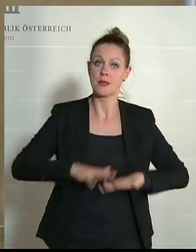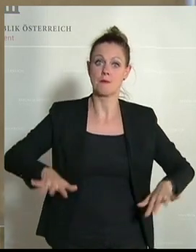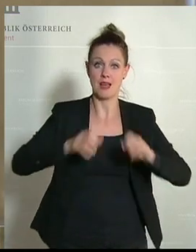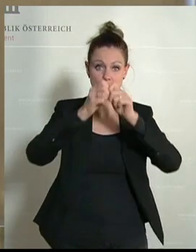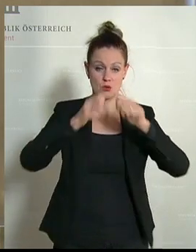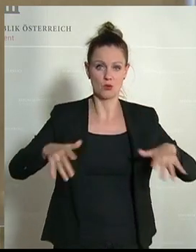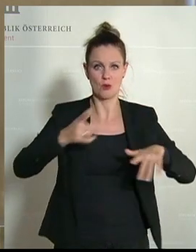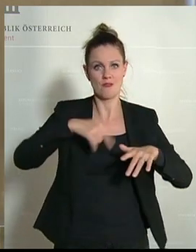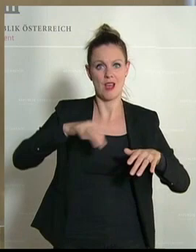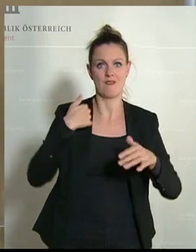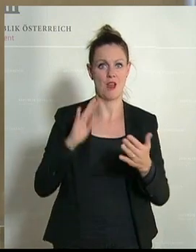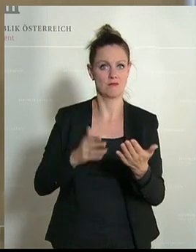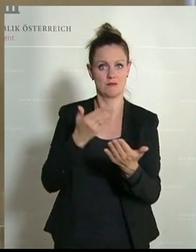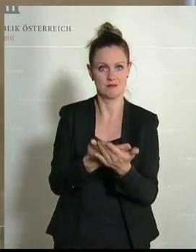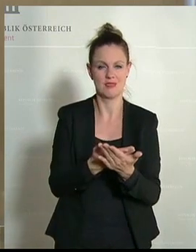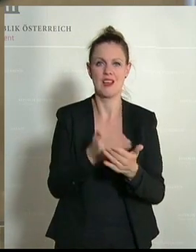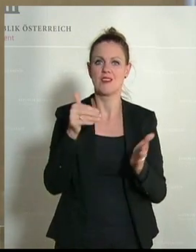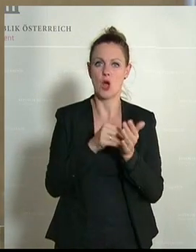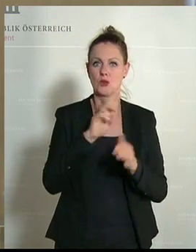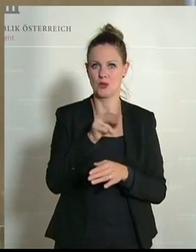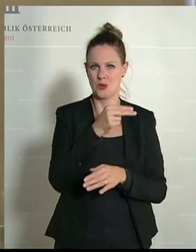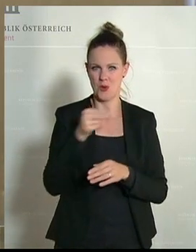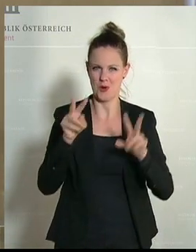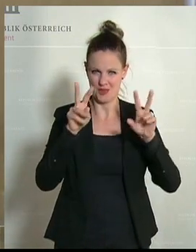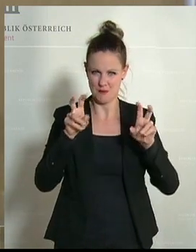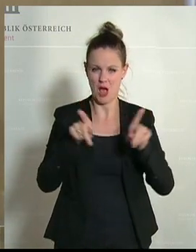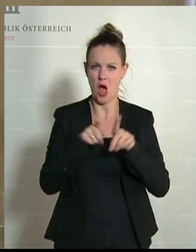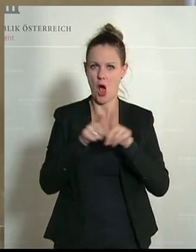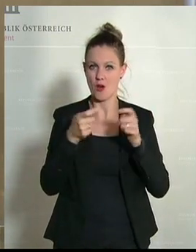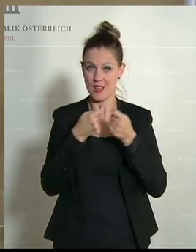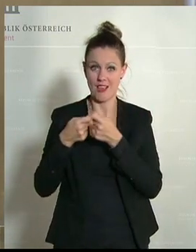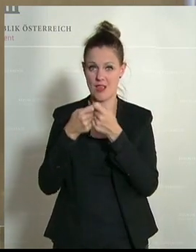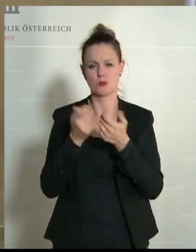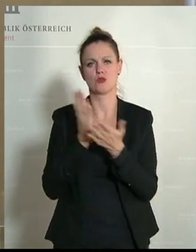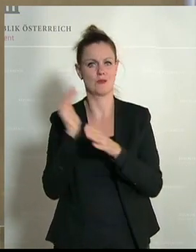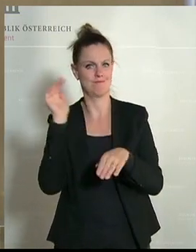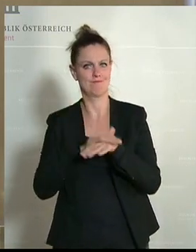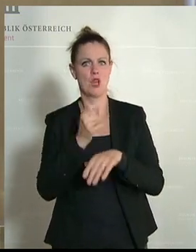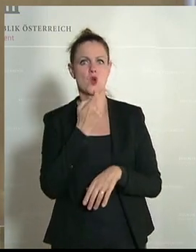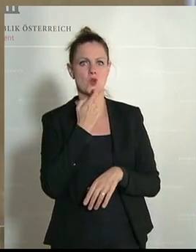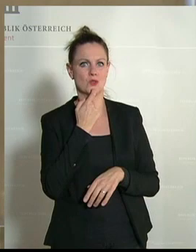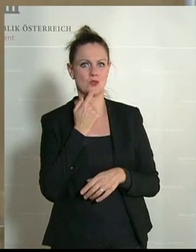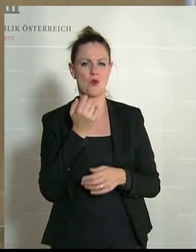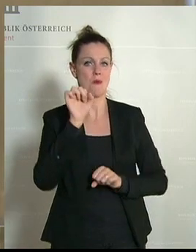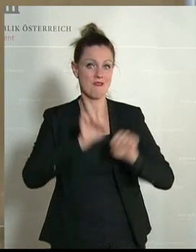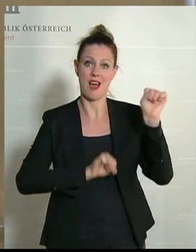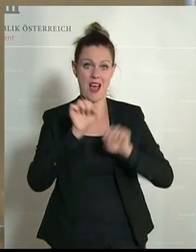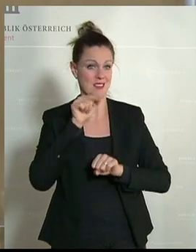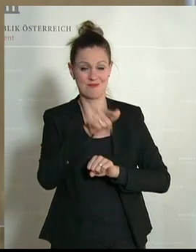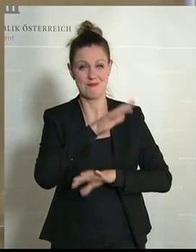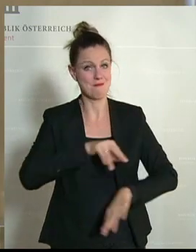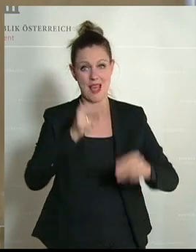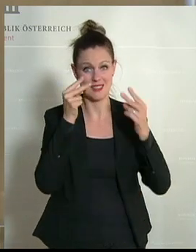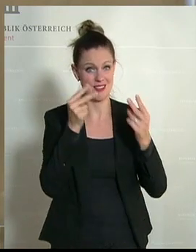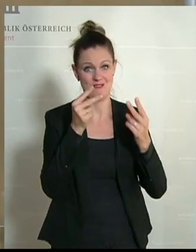Struktur, die wir Ihnen auch vorgegeben haben mit diesen 1.000 Euro. Auch die Gewerkschaft hat es erkannt, dass das Konsumverhalten das Entscheidende und Ausschlaggebende